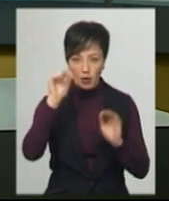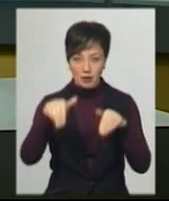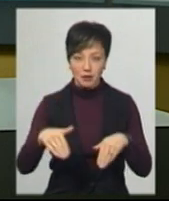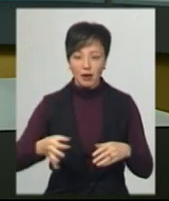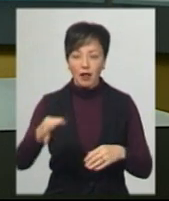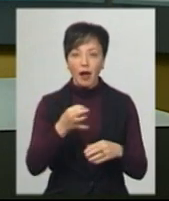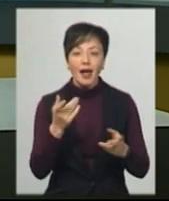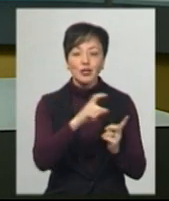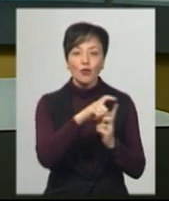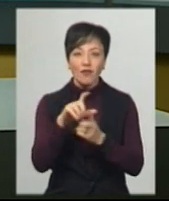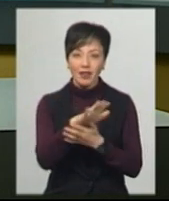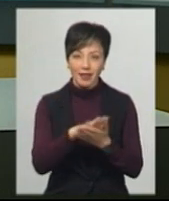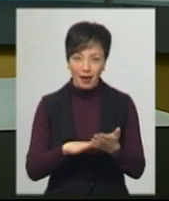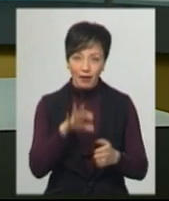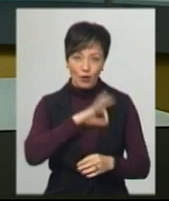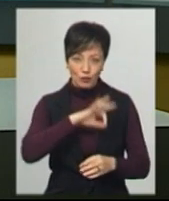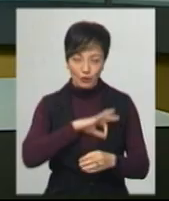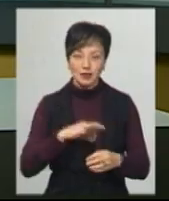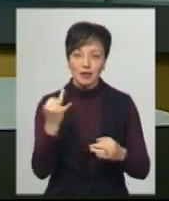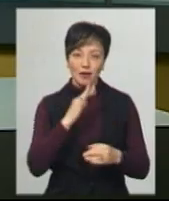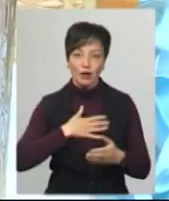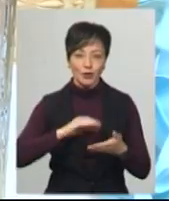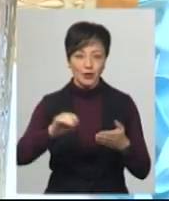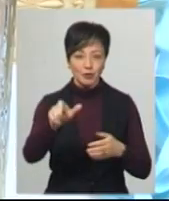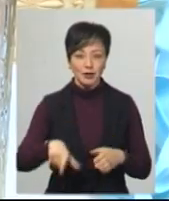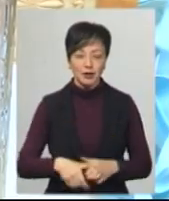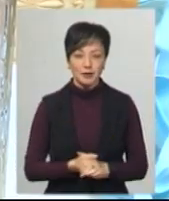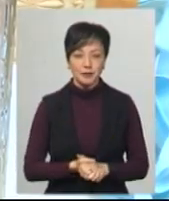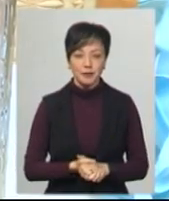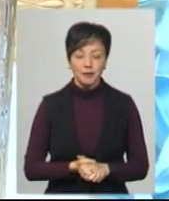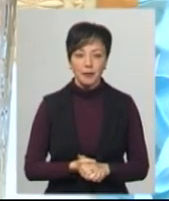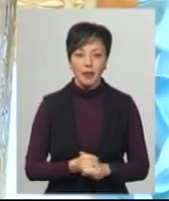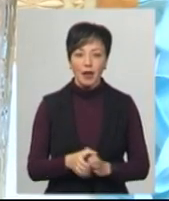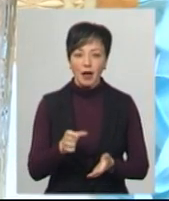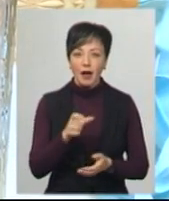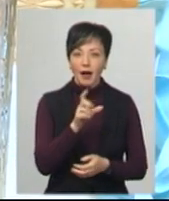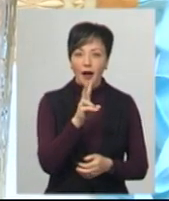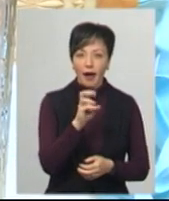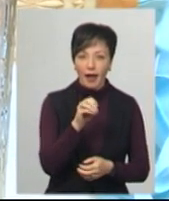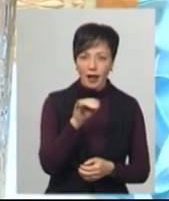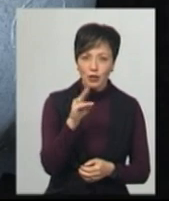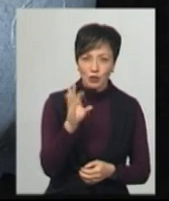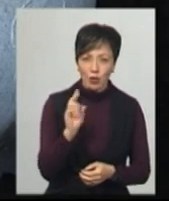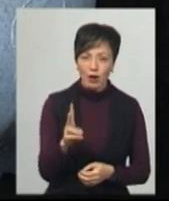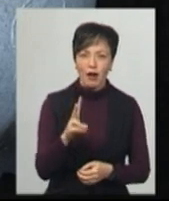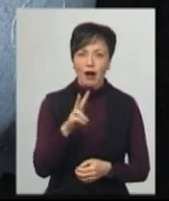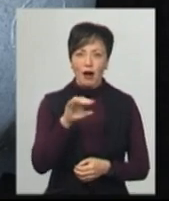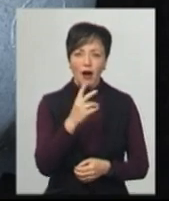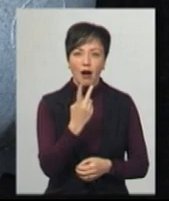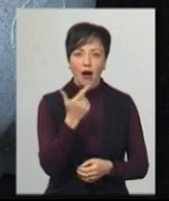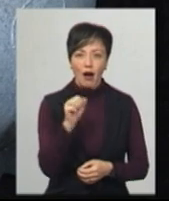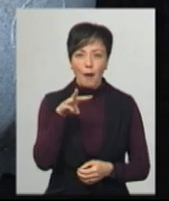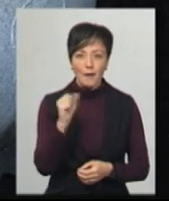досі в житку подолян цікавилась Тетяна Ворожцова. Кельшок, Гамаші, Кварта, Камзелька. Це речі, котрими